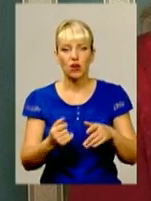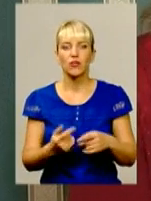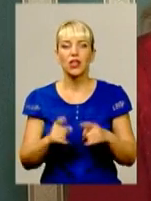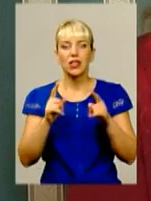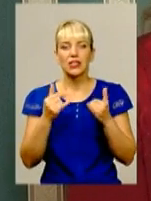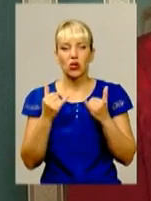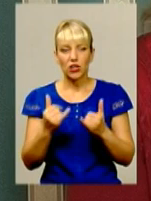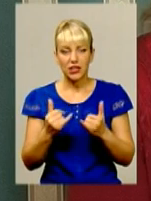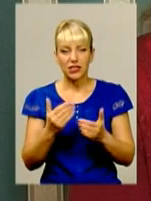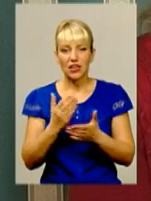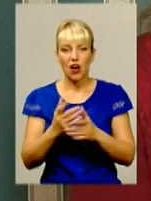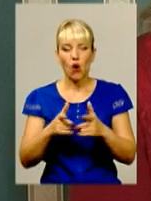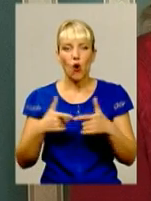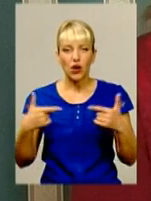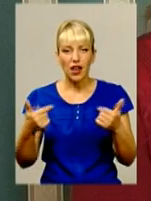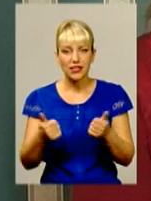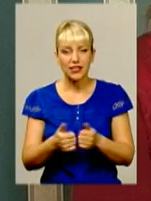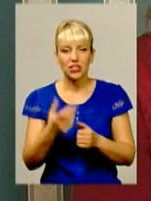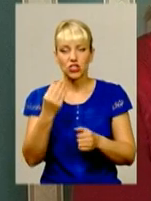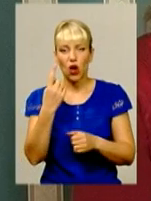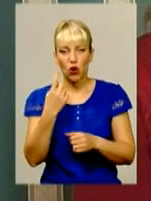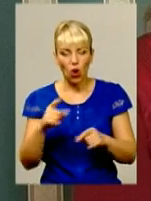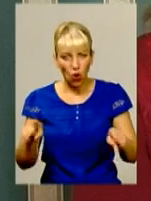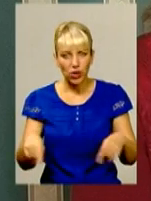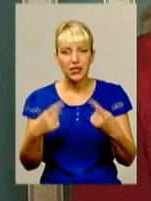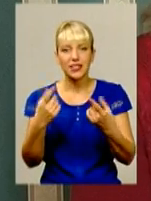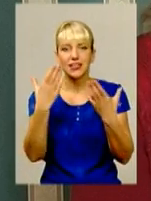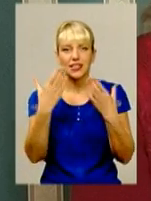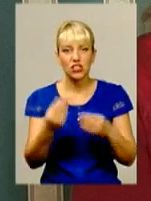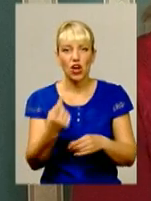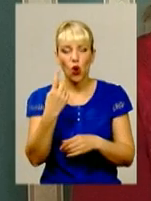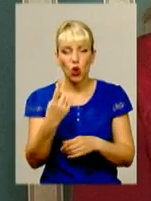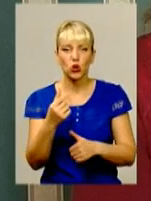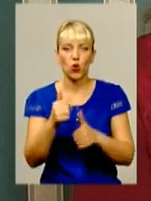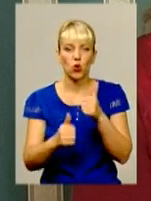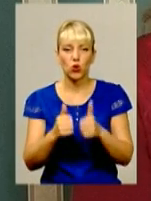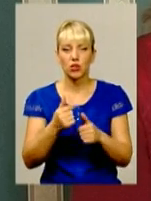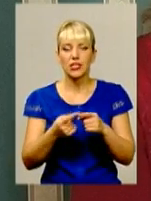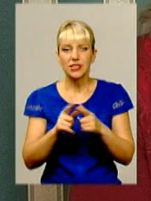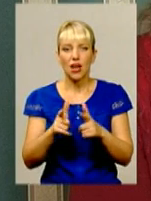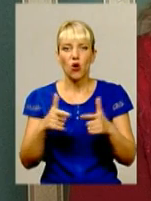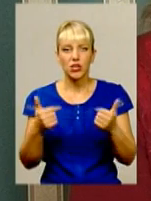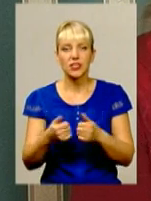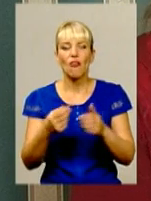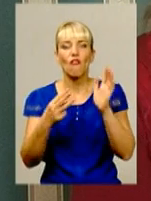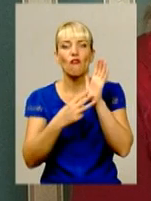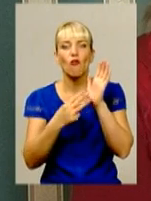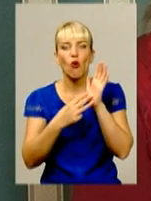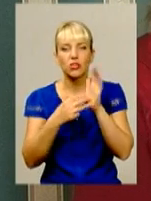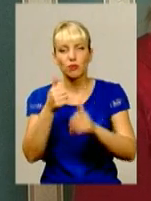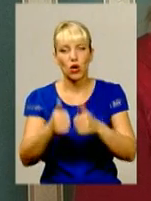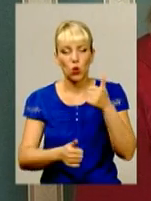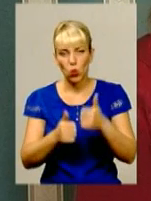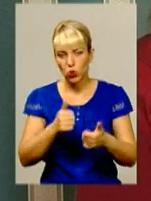проходять організація ще одного конкурсу з відбору адвокатів, це восьмий конкурс з відбору адвокатів. Його проведення